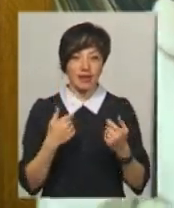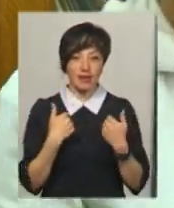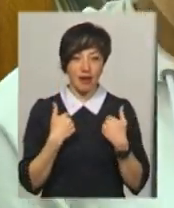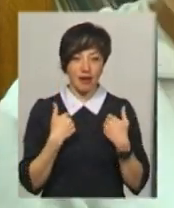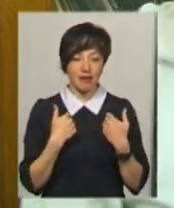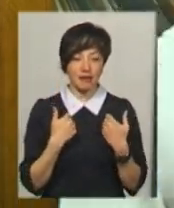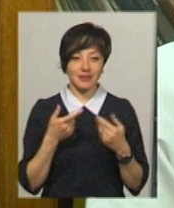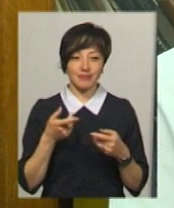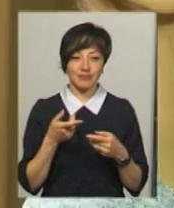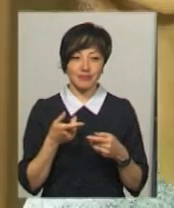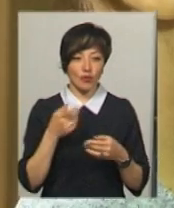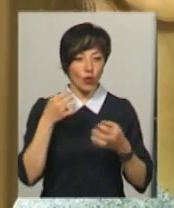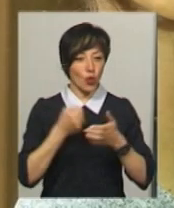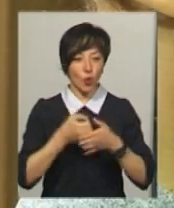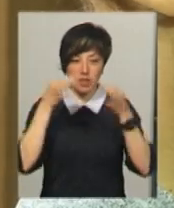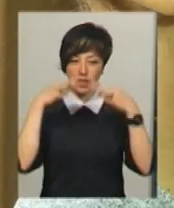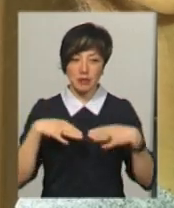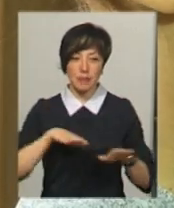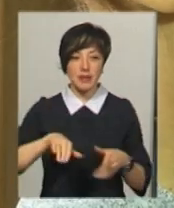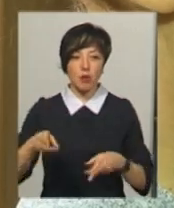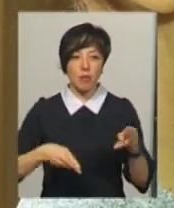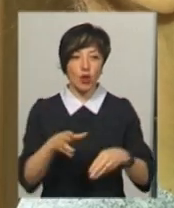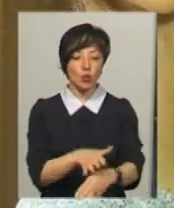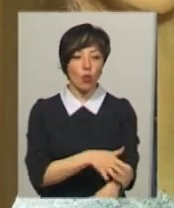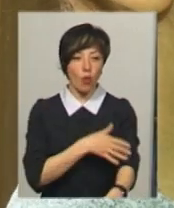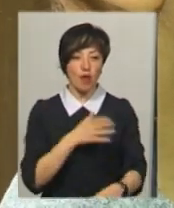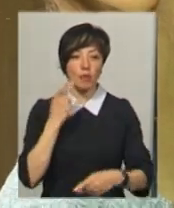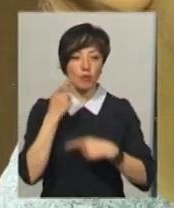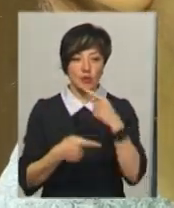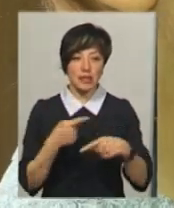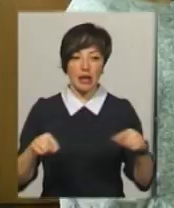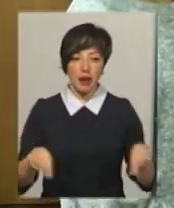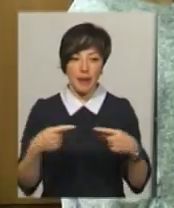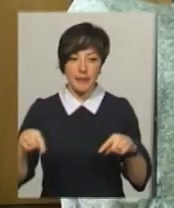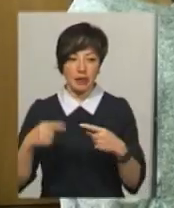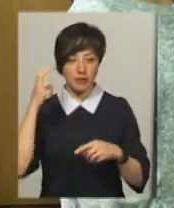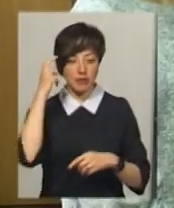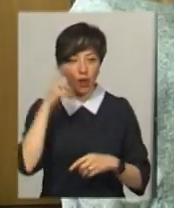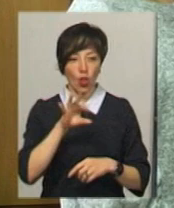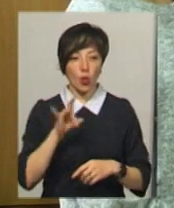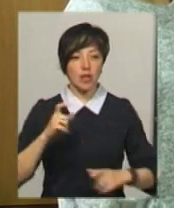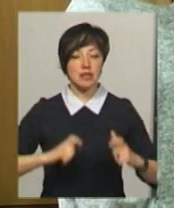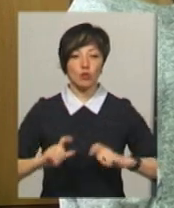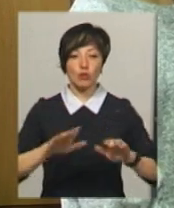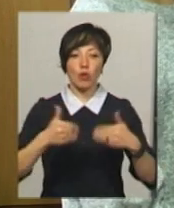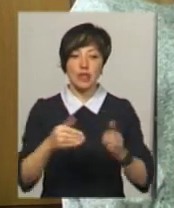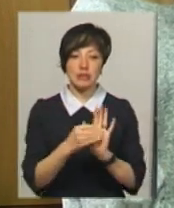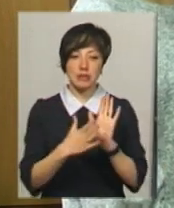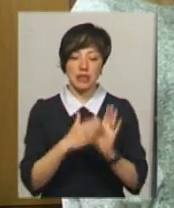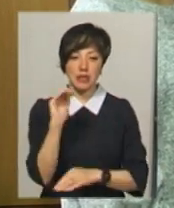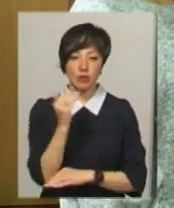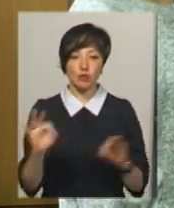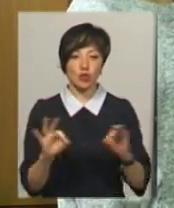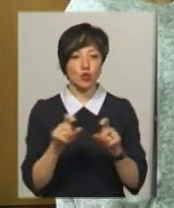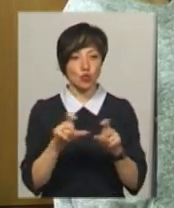звісно, до сліз. Після операції потрібна довга і безперервна реабилітація. У Київлорінституті порадили записати дитину в